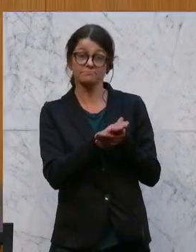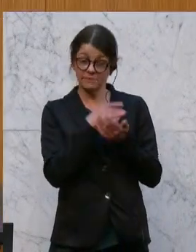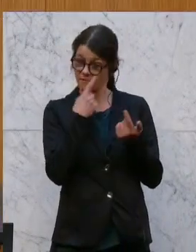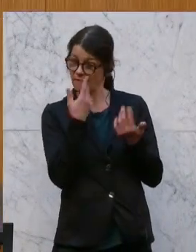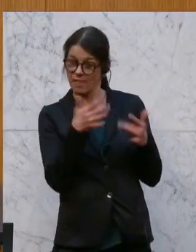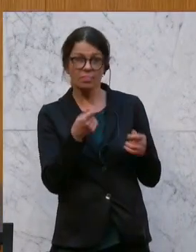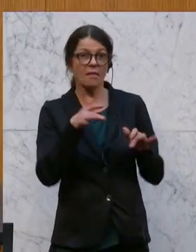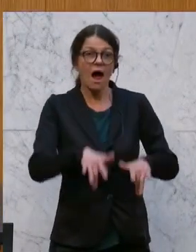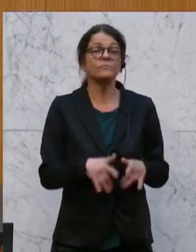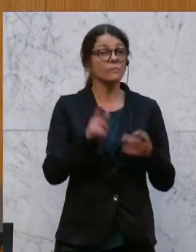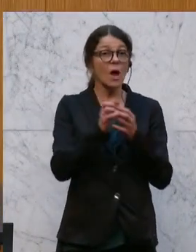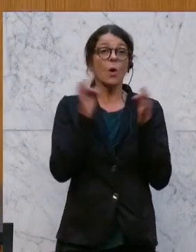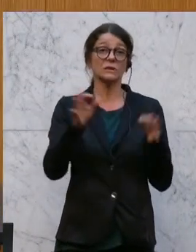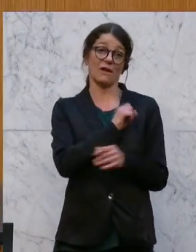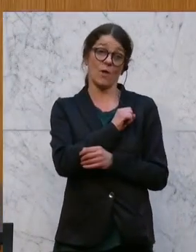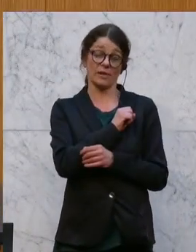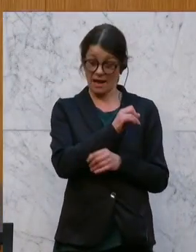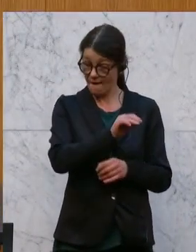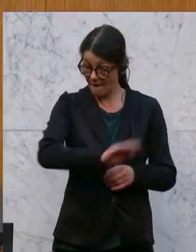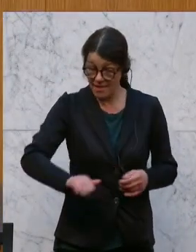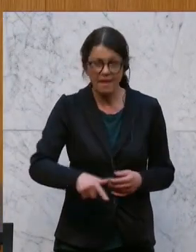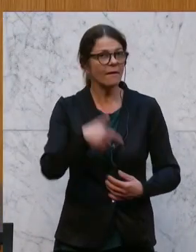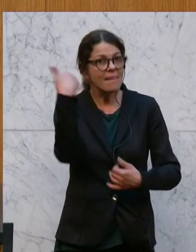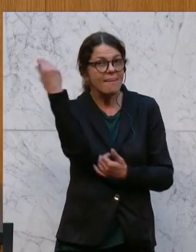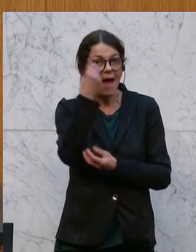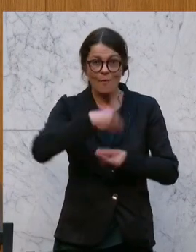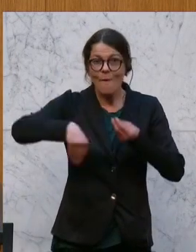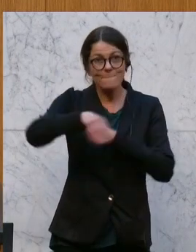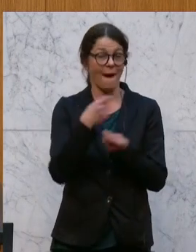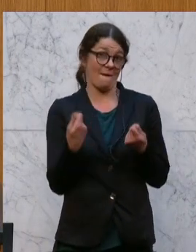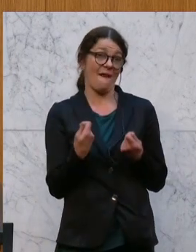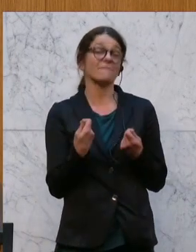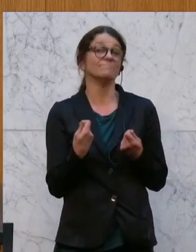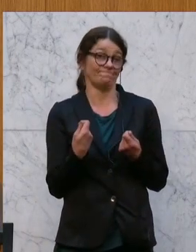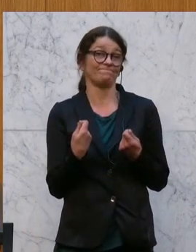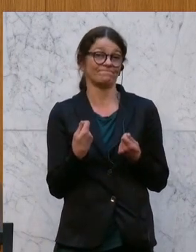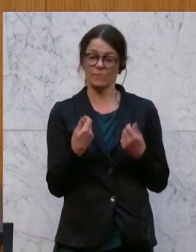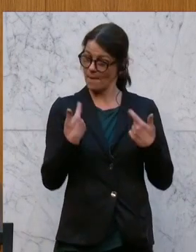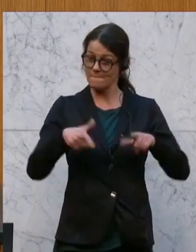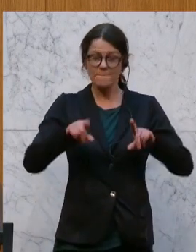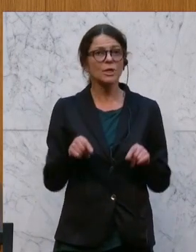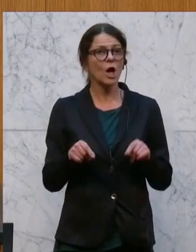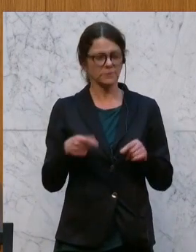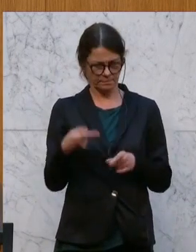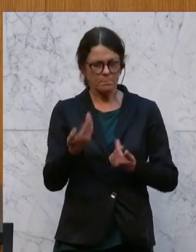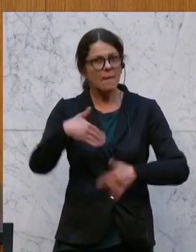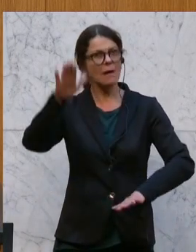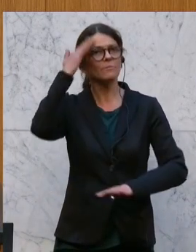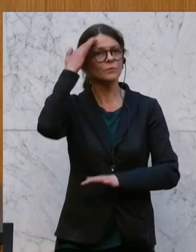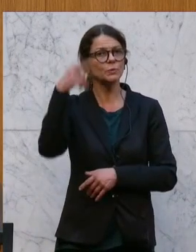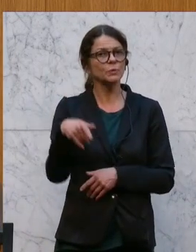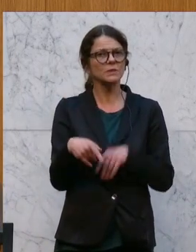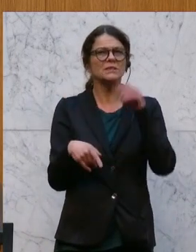wesentlicher Vorteil auch, es lehrt Kindern den Umgang mit Geld und stärkt das Bewusstsein